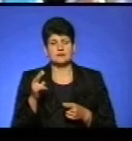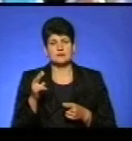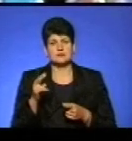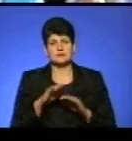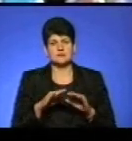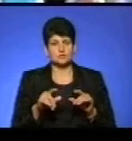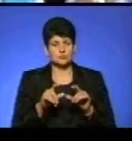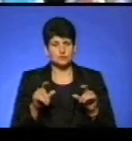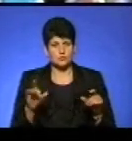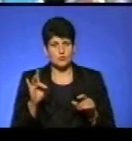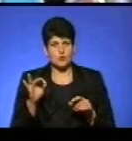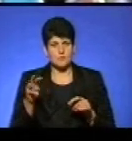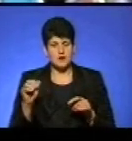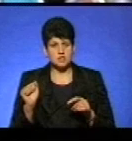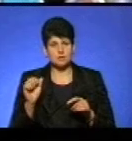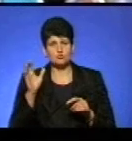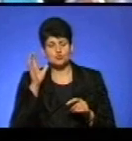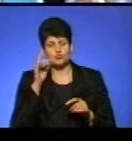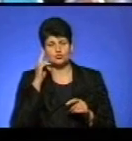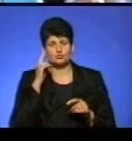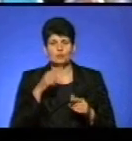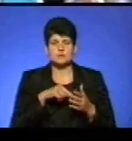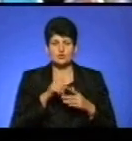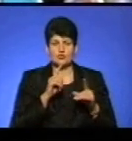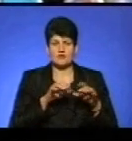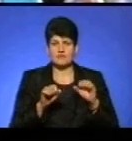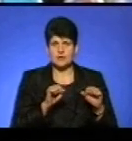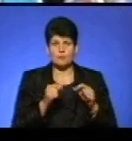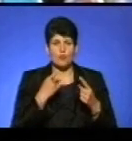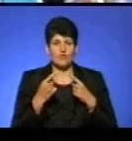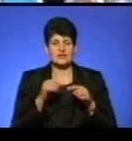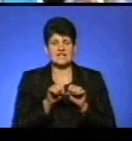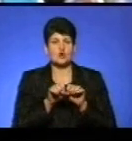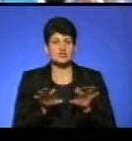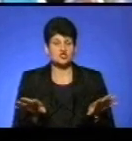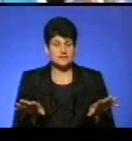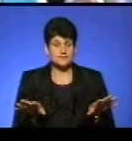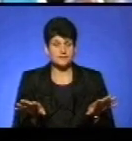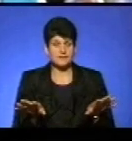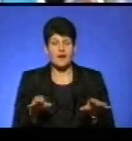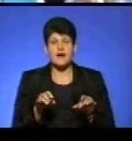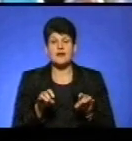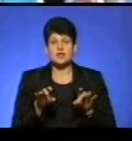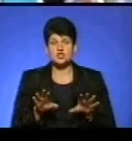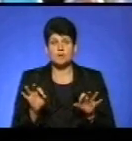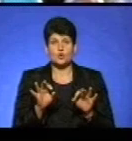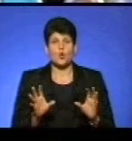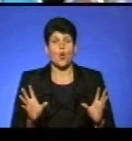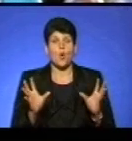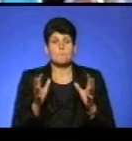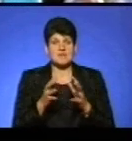також вислухали позицію міської влади. І поговорили, розійшлися. Але рішення про об'єднання